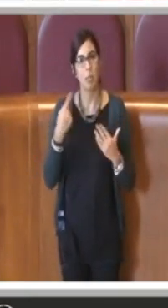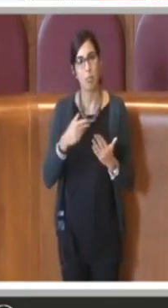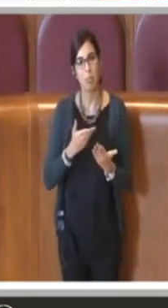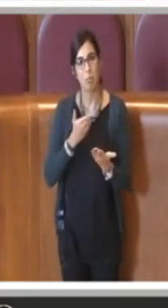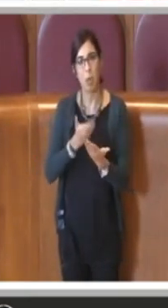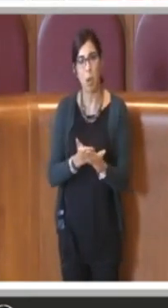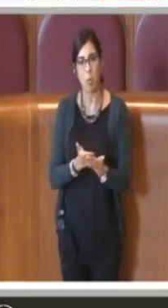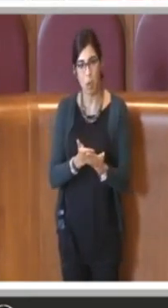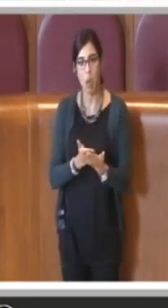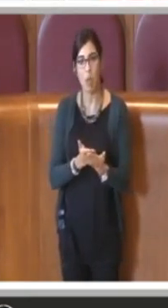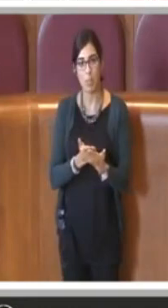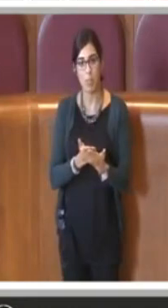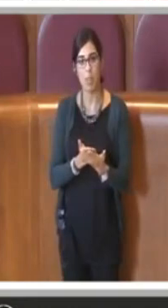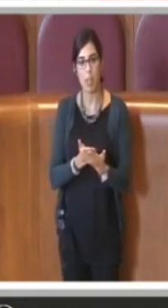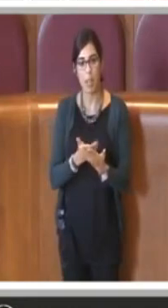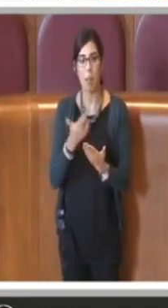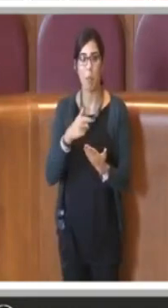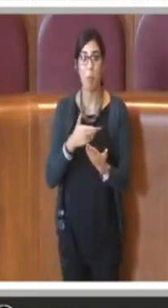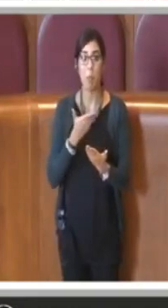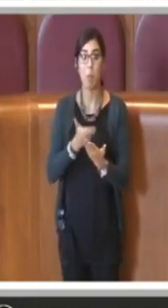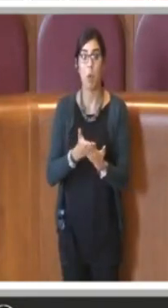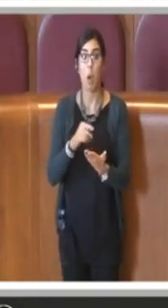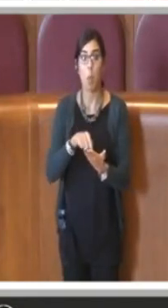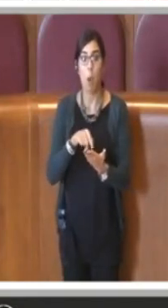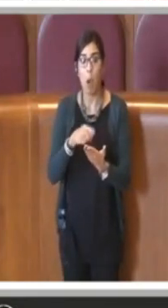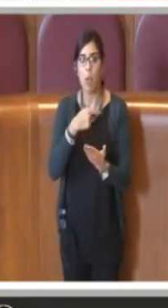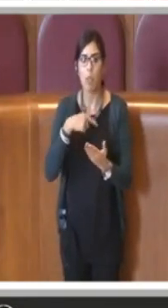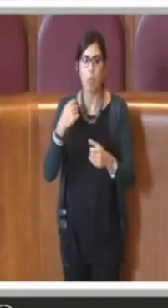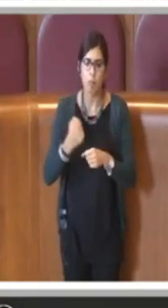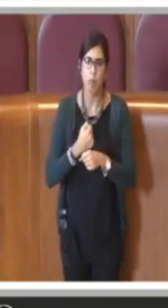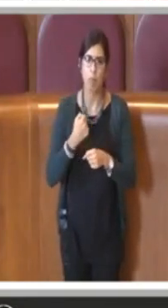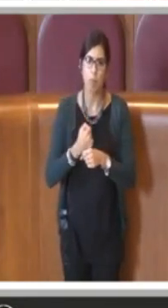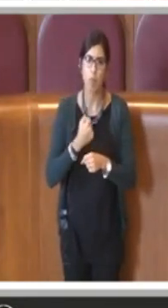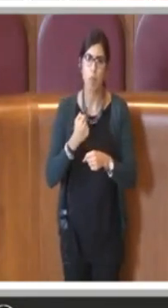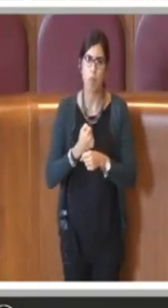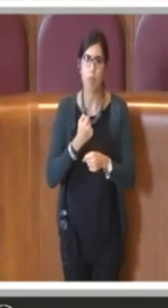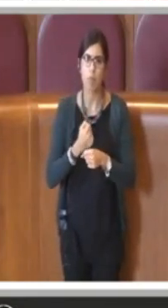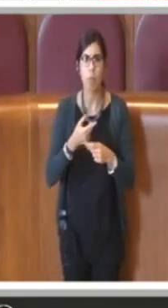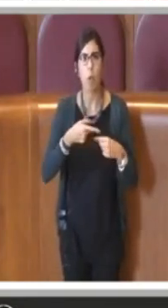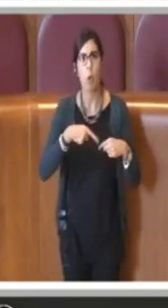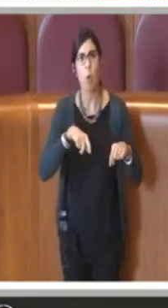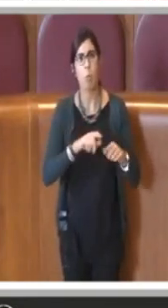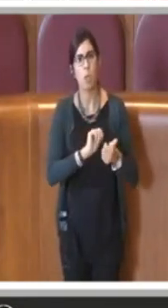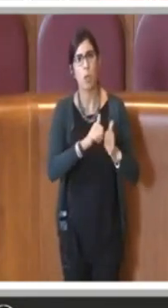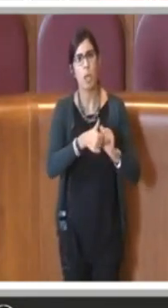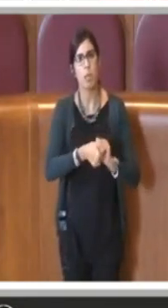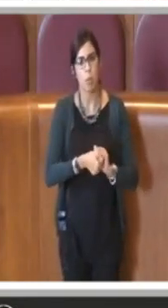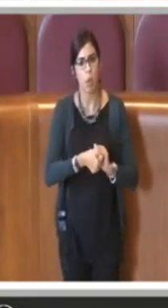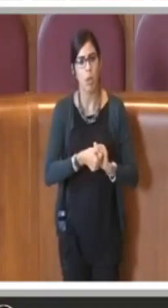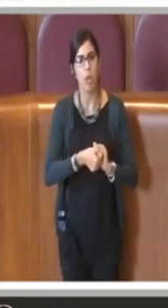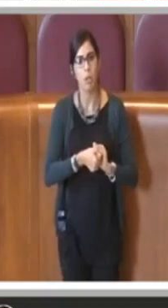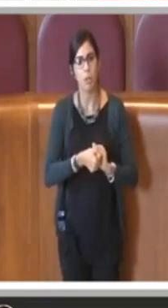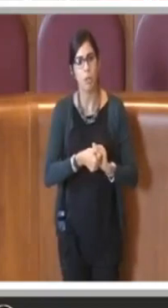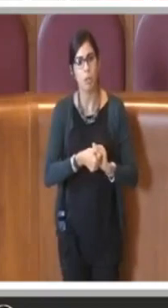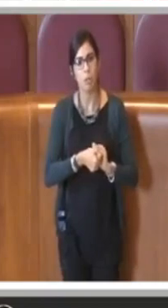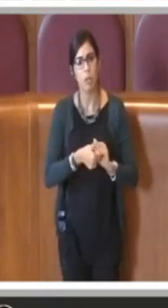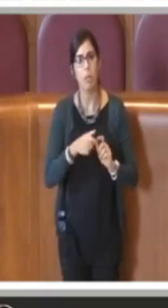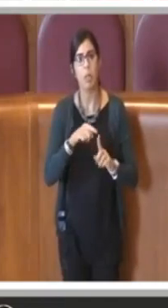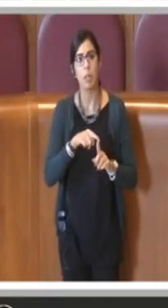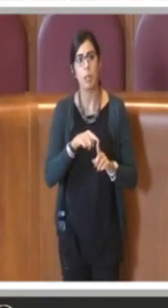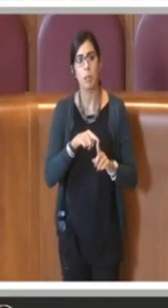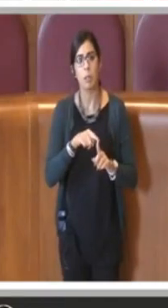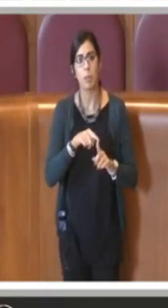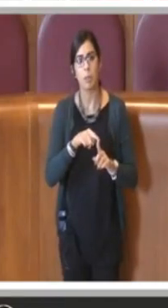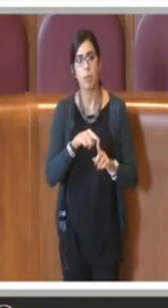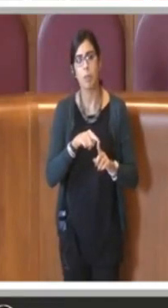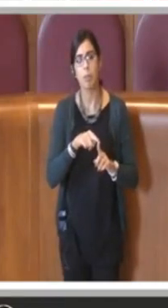alla quale abbiamo lavorato tanto in Commissione Sport e che va a